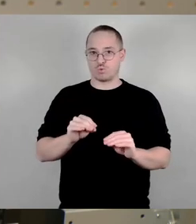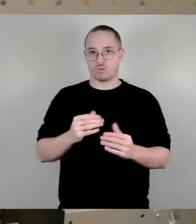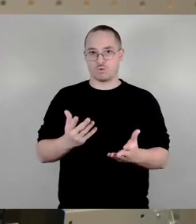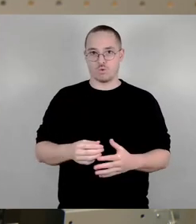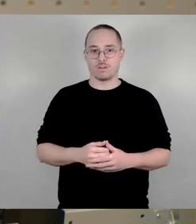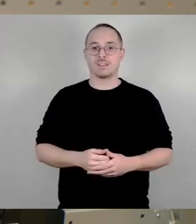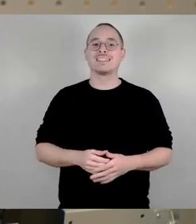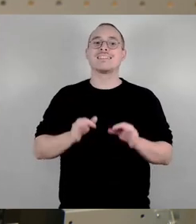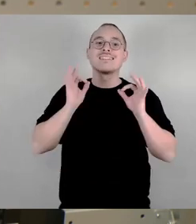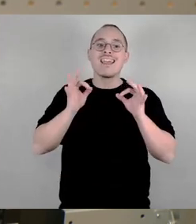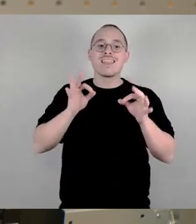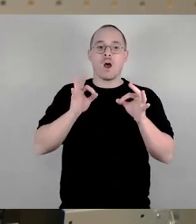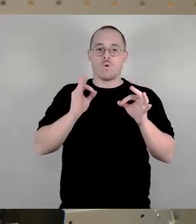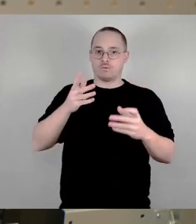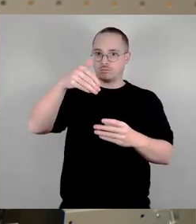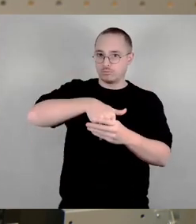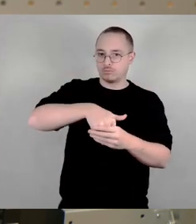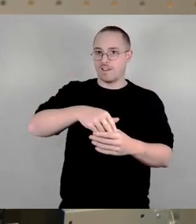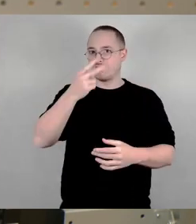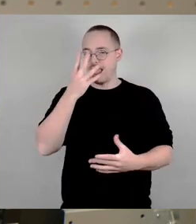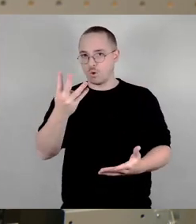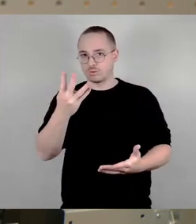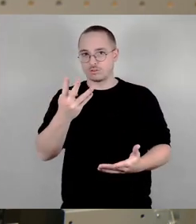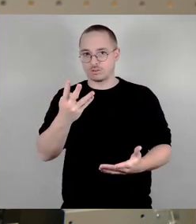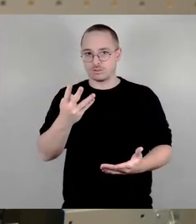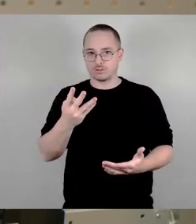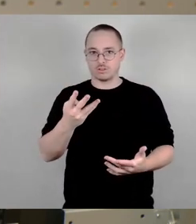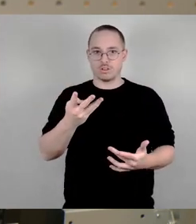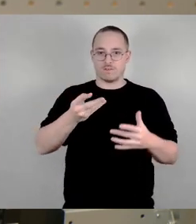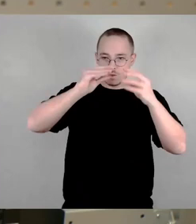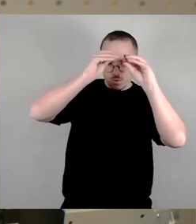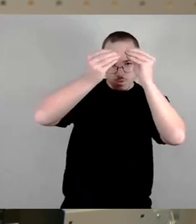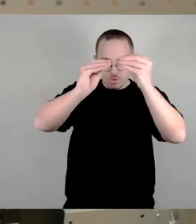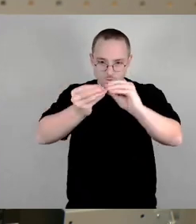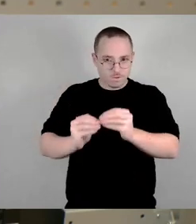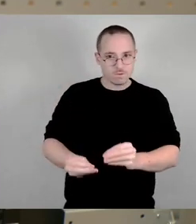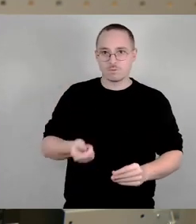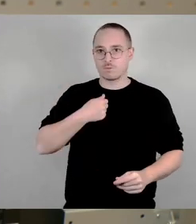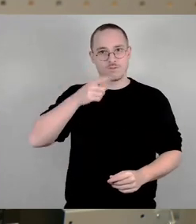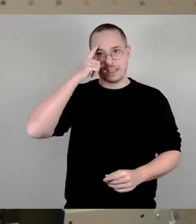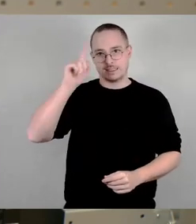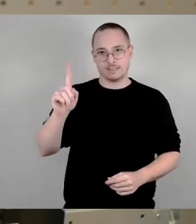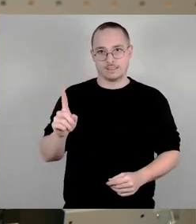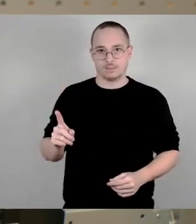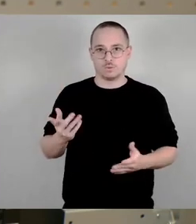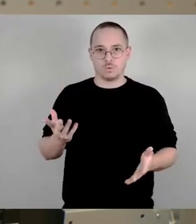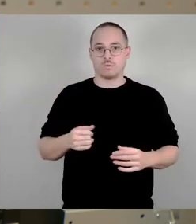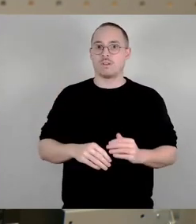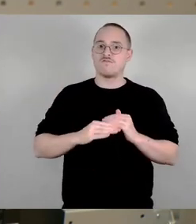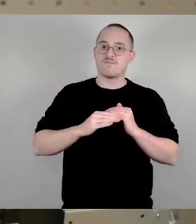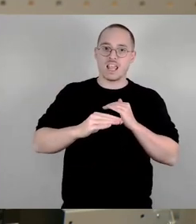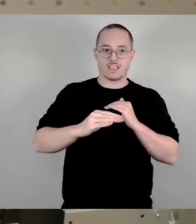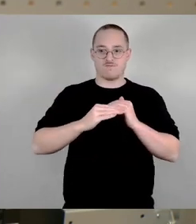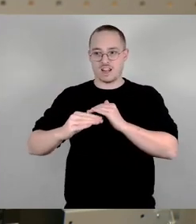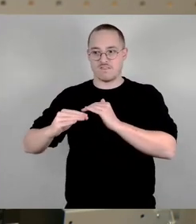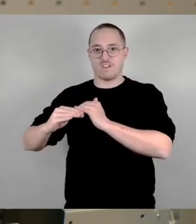Dampfrad, wie Martin Schulte-Wissermann so schon gesagt hat, dort eingestellt wird, welche Flächen in der Stadt dazu irgendwie herangezogen